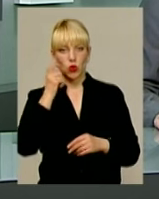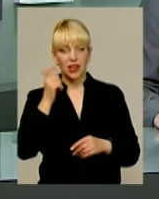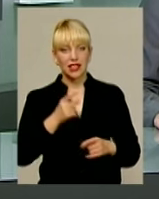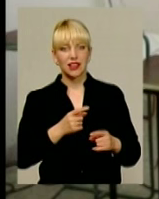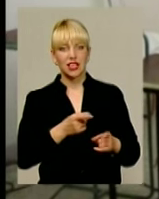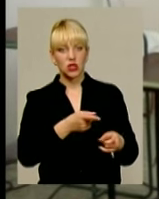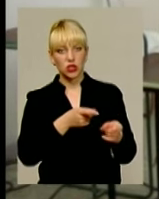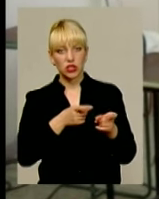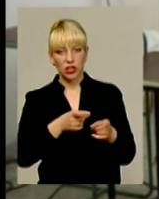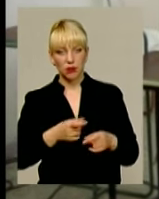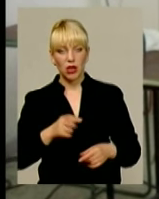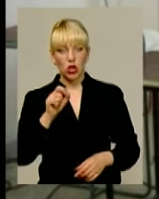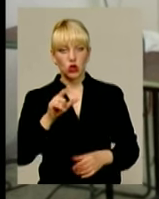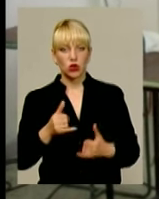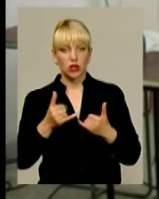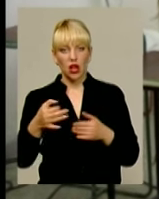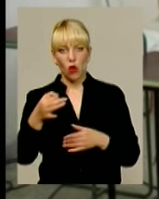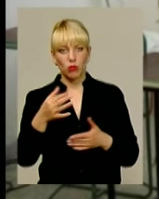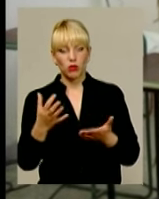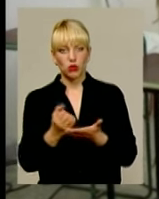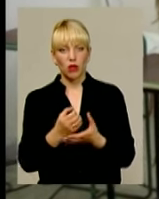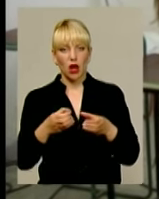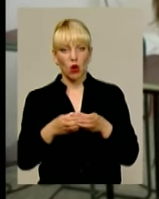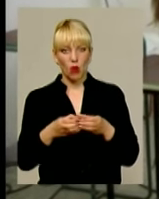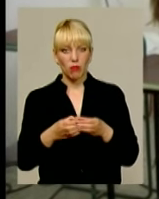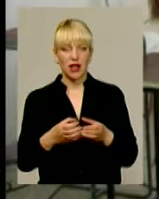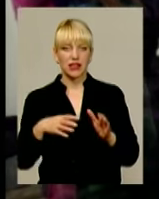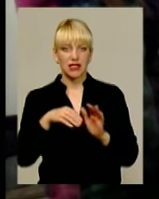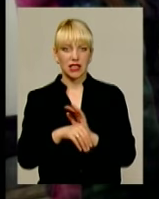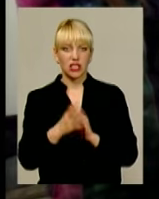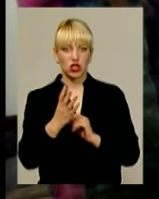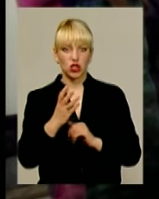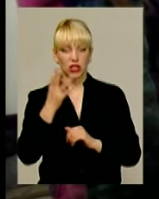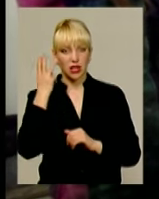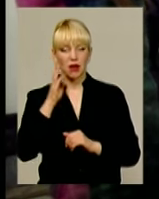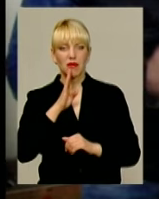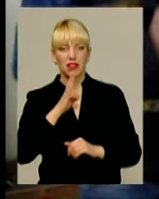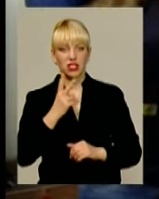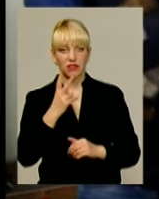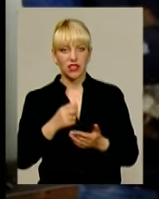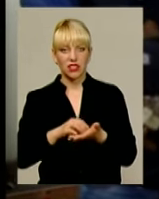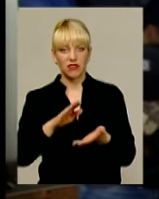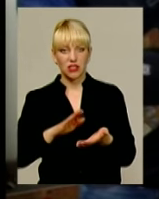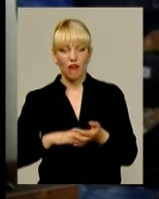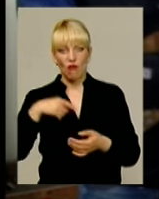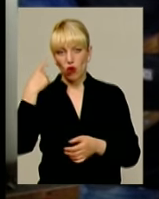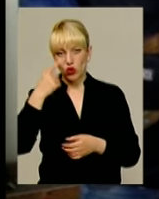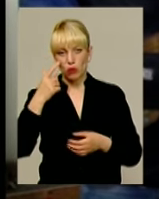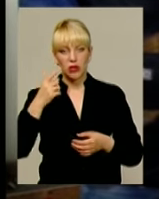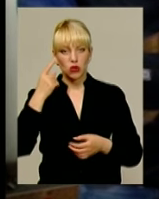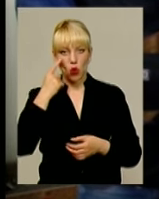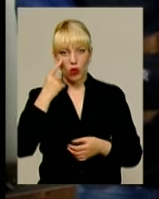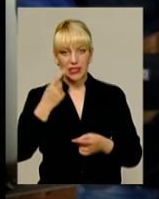стрільби. Золото для області здобула команда в складі чотирьох хмельничанок. Дві з них відзначилися і в особистому заліку.